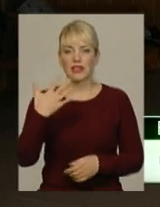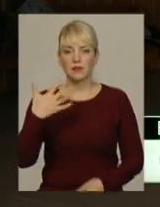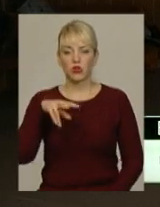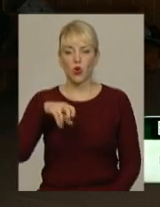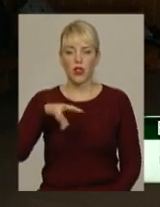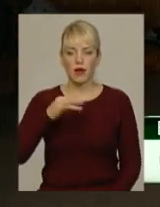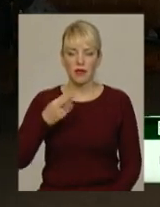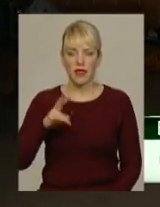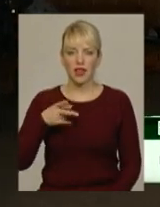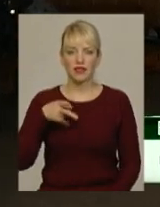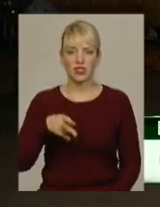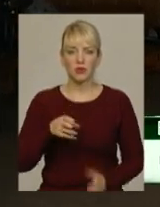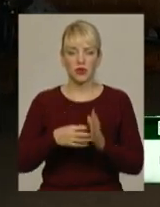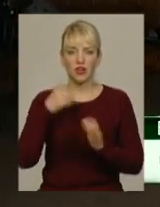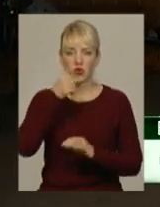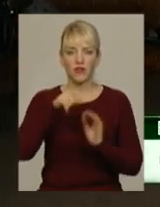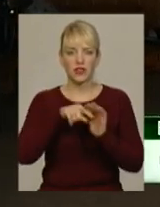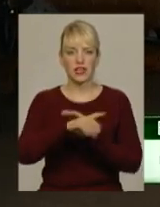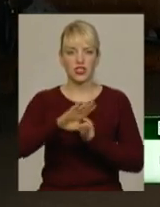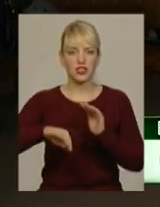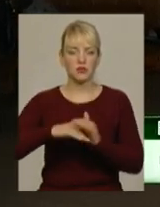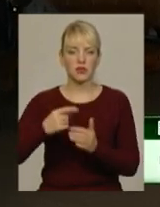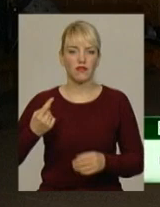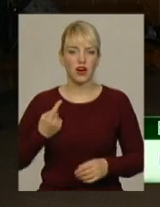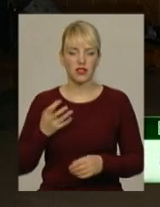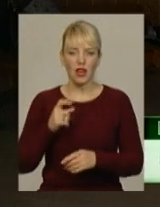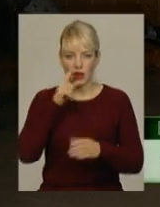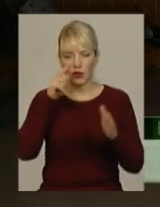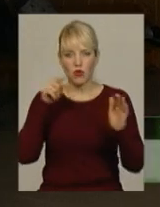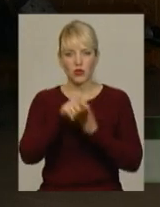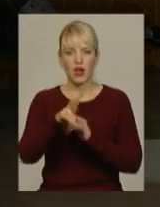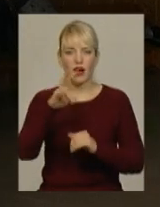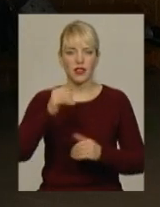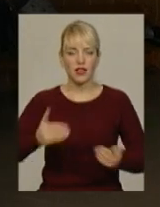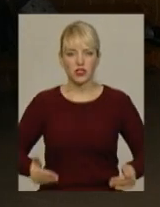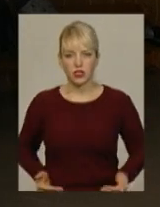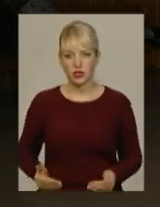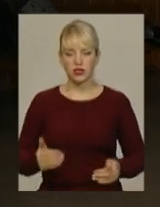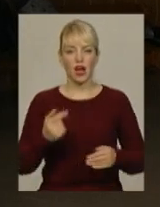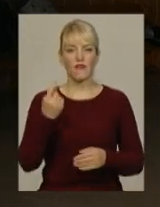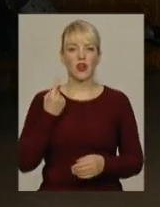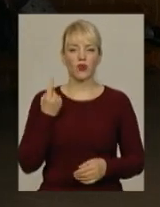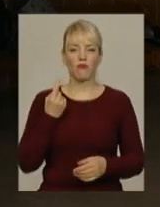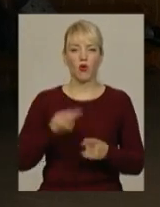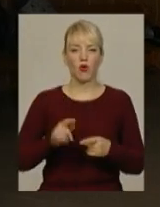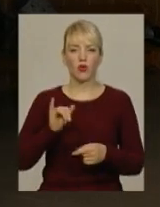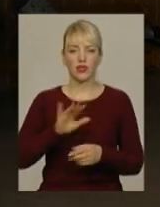25 липня 2015 року втечу з-під варти, а також посягання на життя працівника правоохоронного органу, незаконне